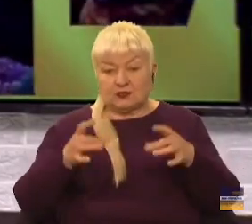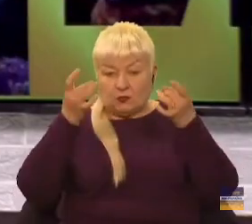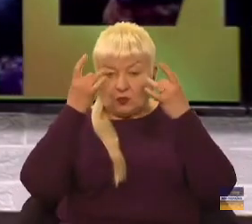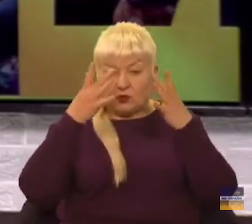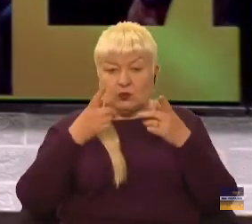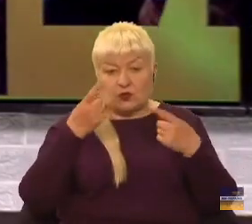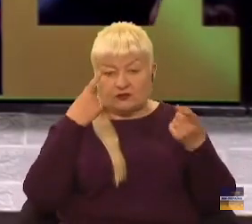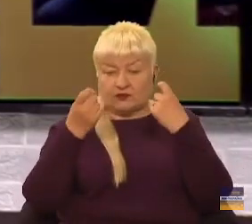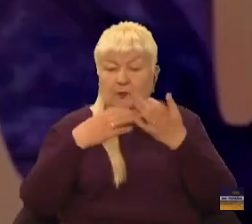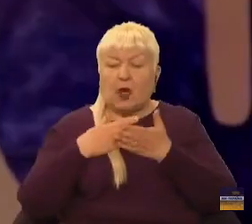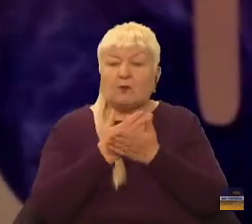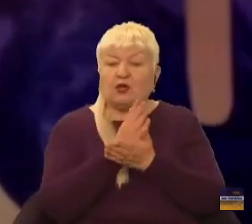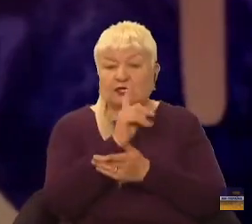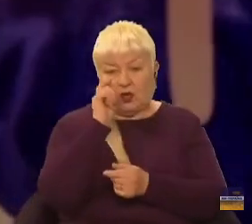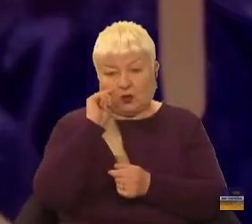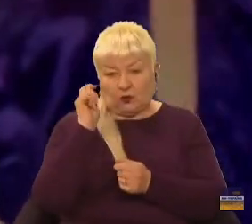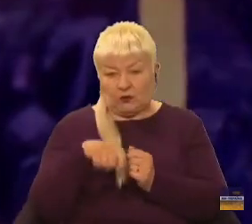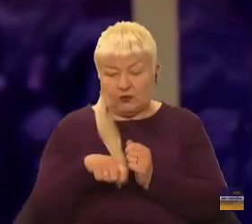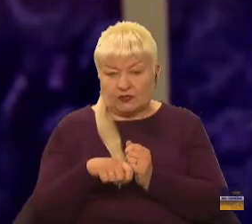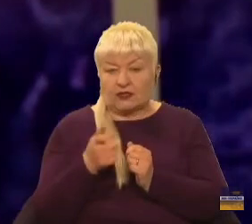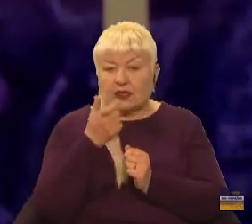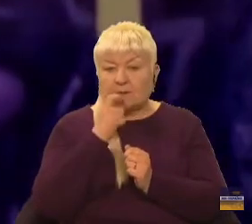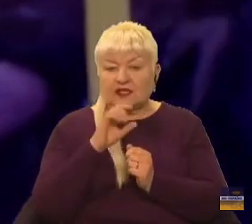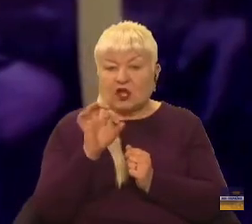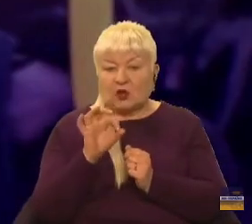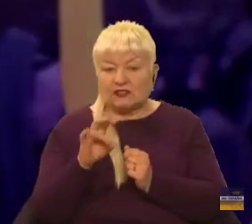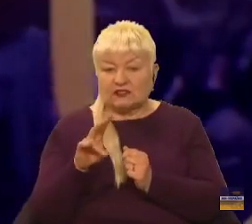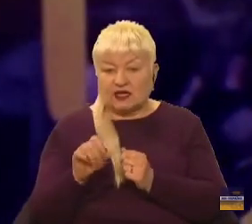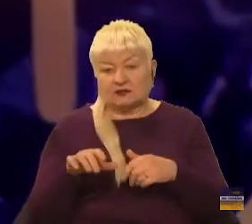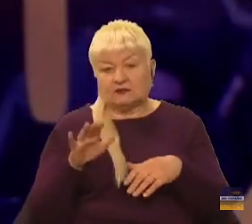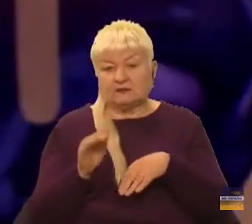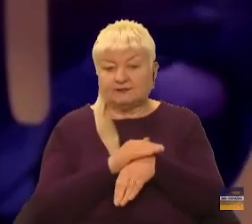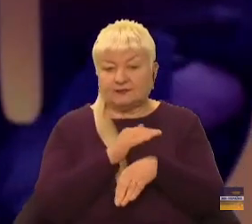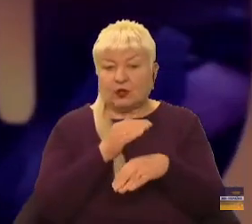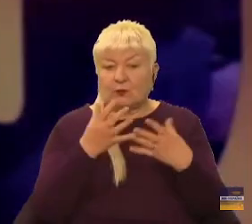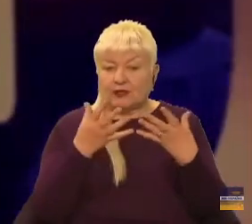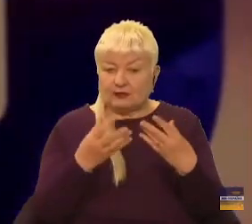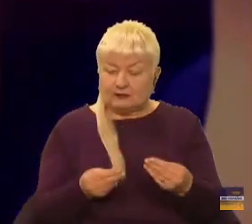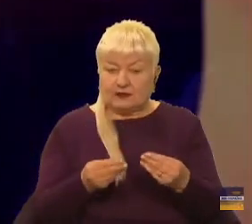інформаційної політики України. Пане Олександре, добрий день, слава Україні!